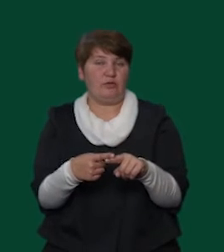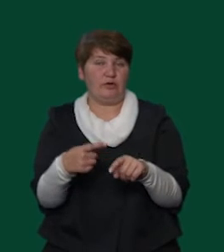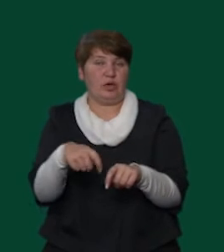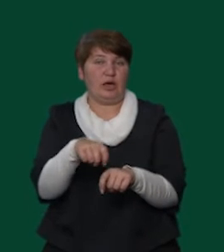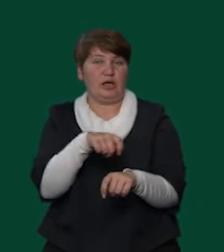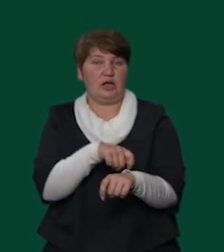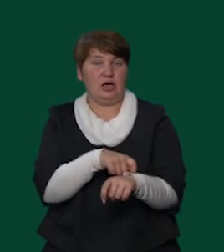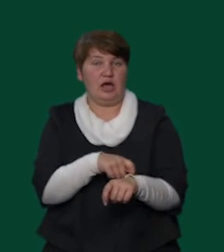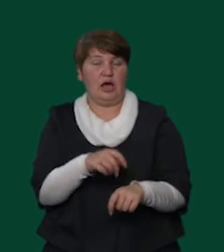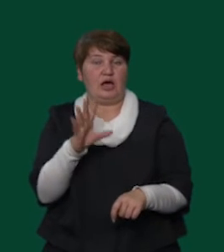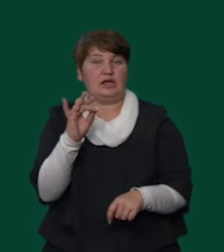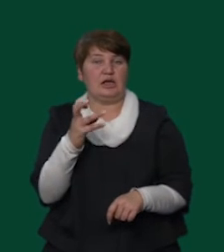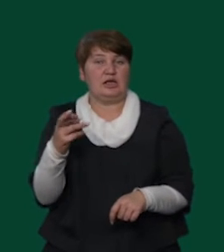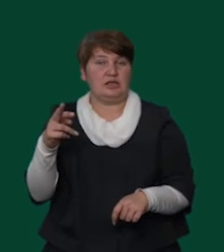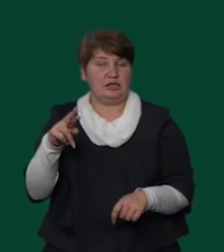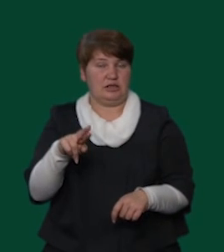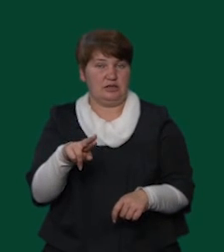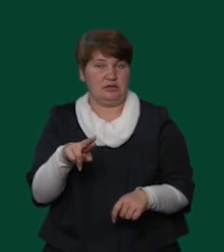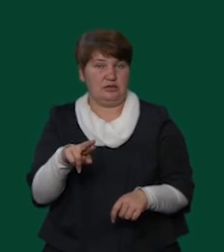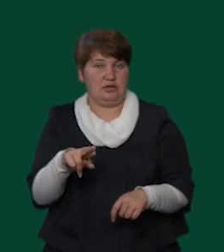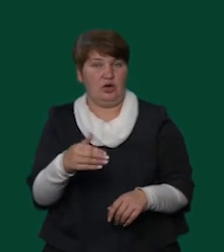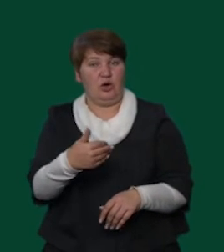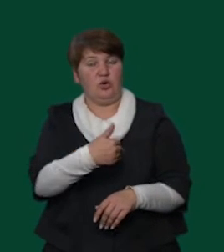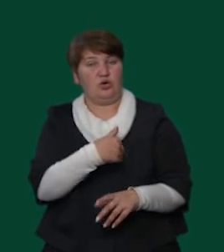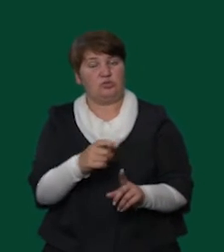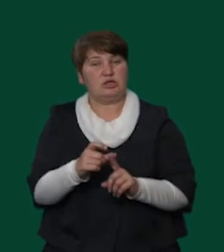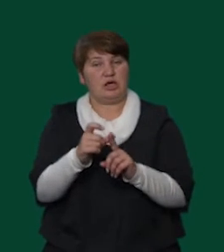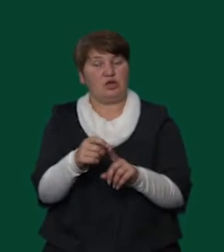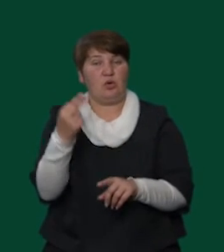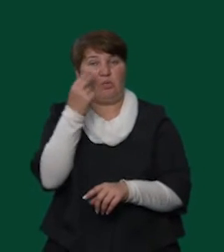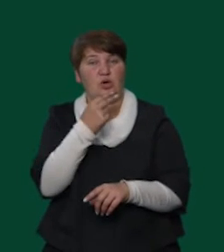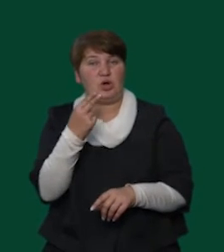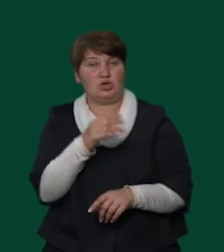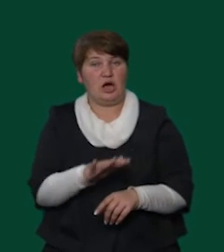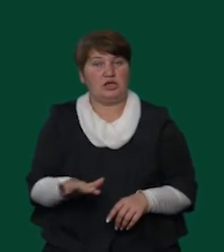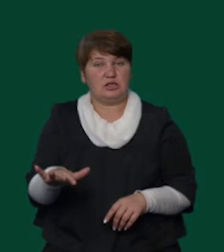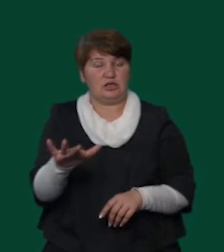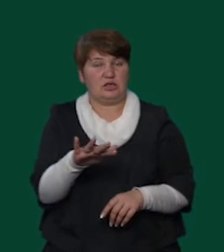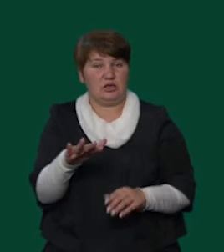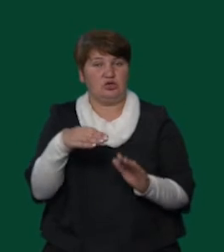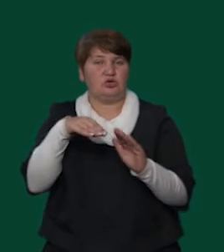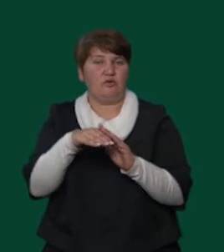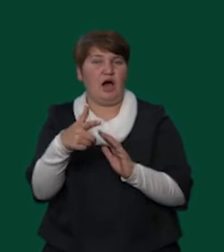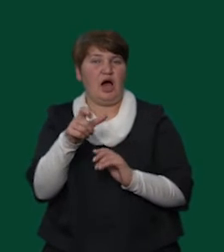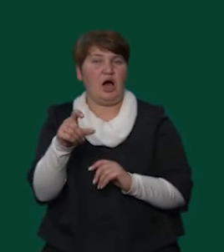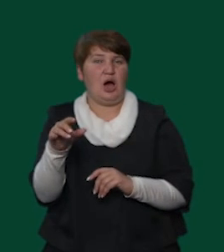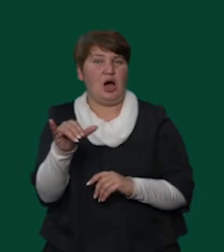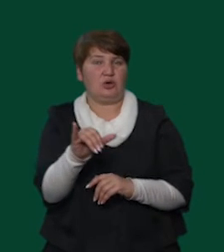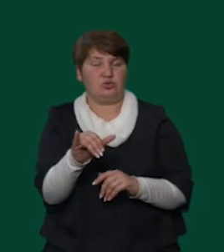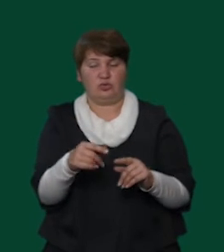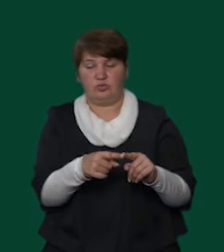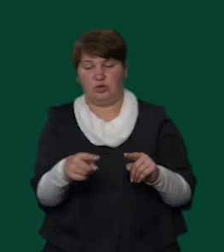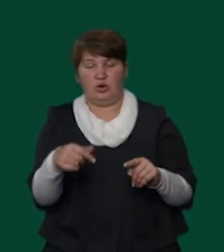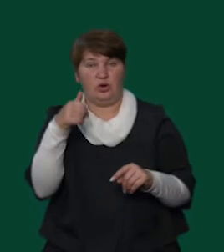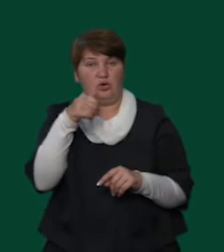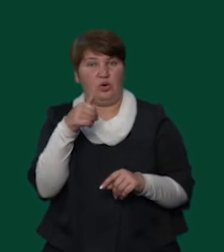каналізаційних мереж. Хочу намовитися, що в обогрошенській підземлі сховищі газу з мігнє поточного року було проведено